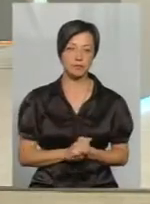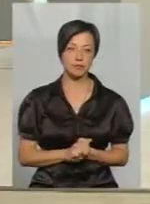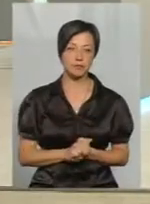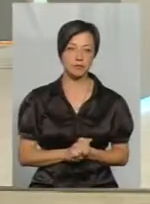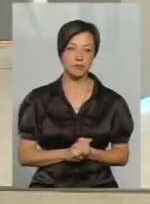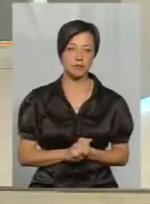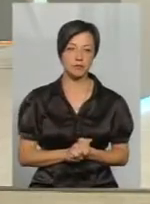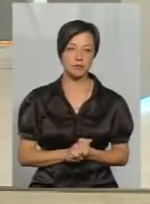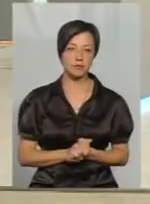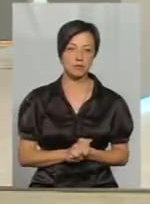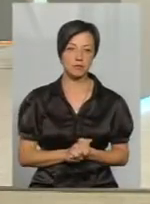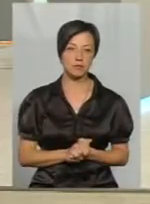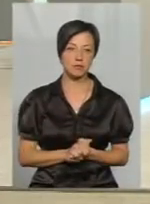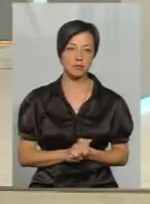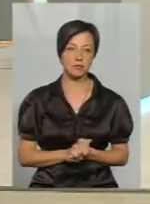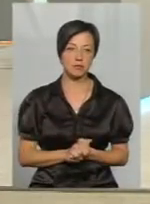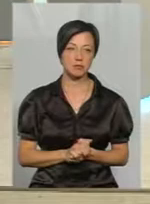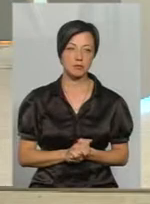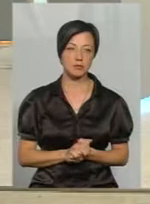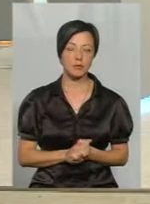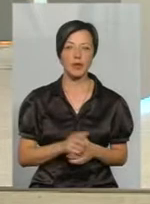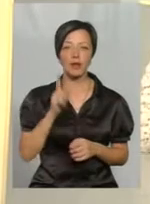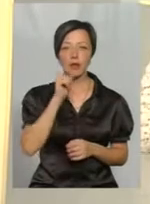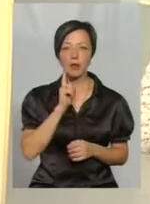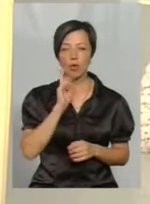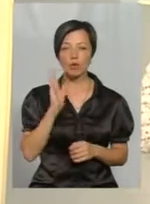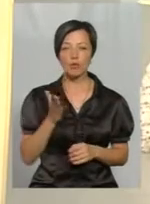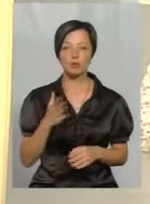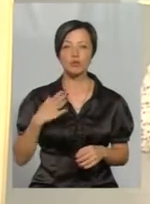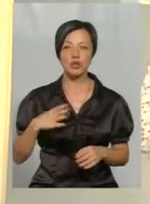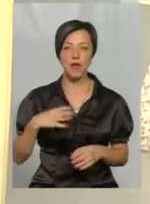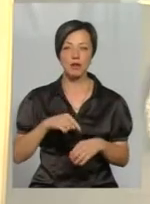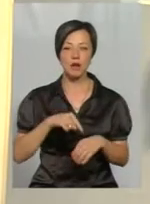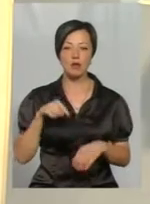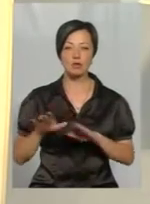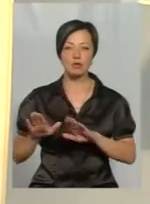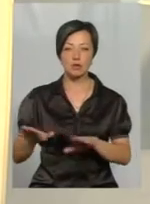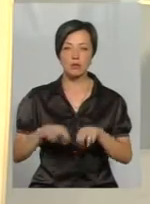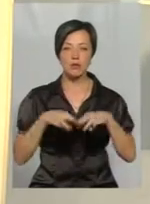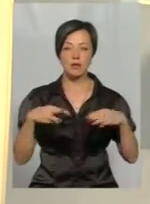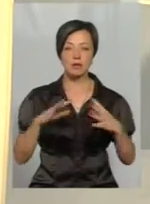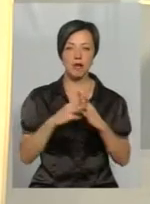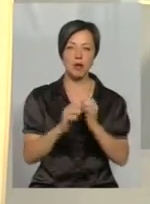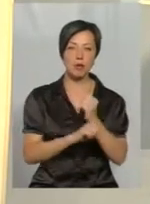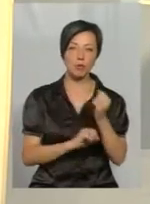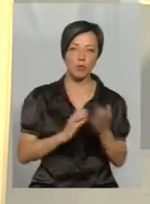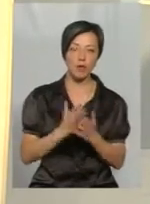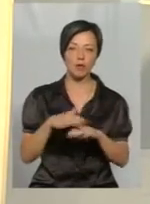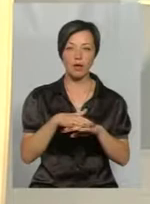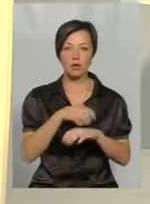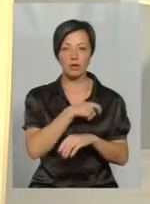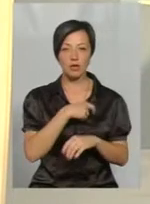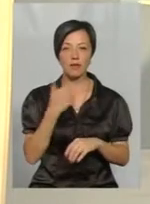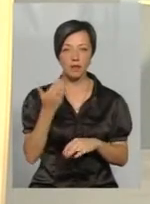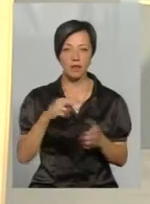Будемо співпрацювати. А от поки будемо чекати реакції заступника міністра аграрної політики, народних депутатів,